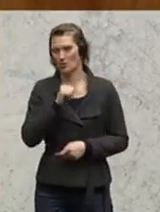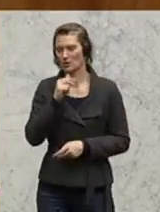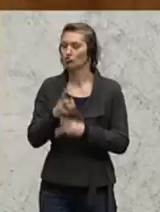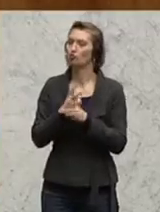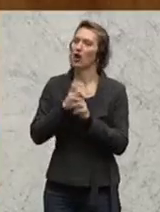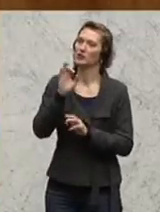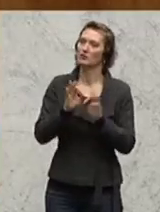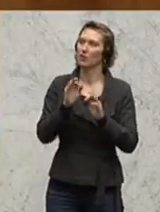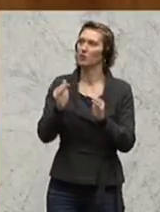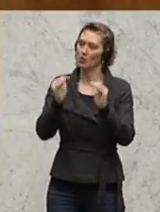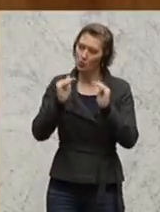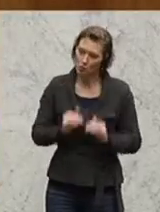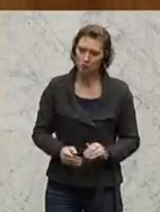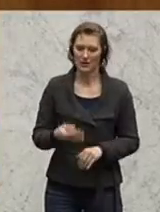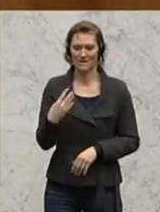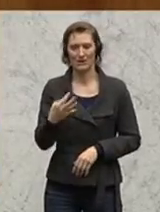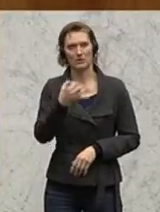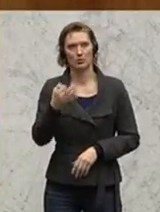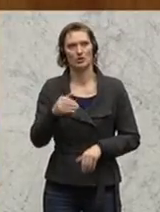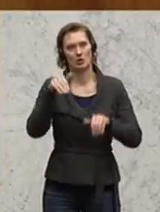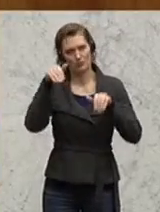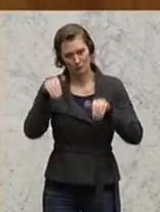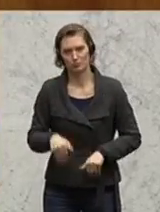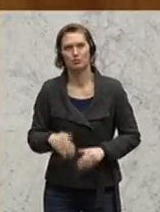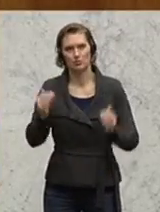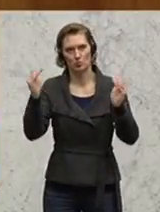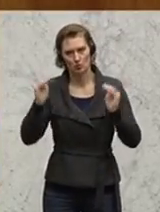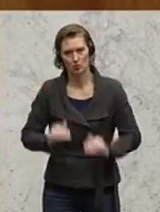muss jedenfalls unter 40 Prozent gesenkt werden, langfristig.